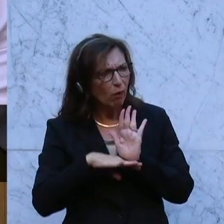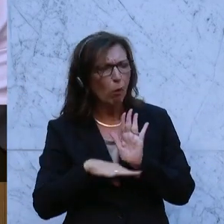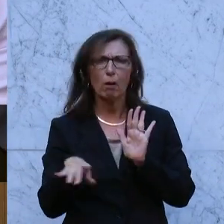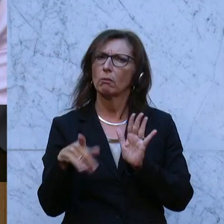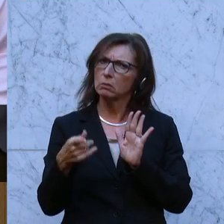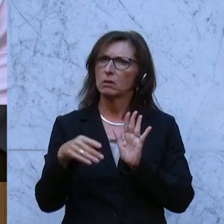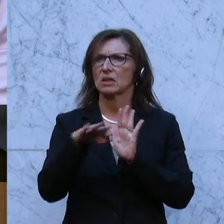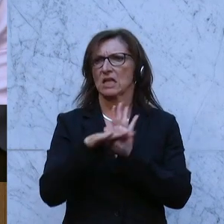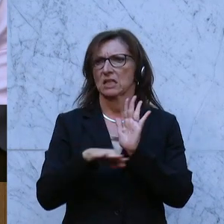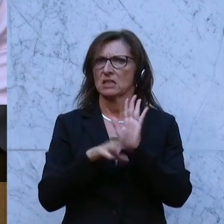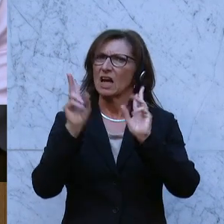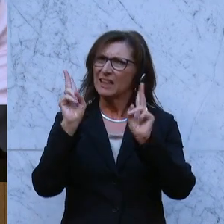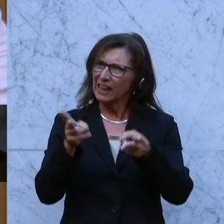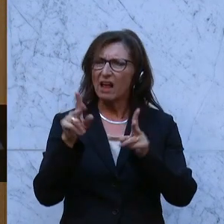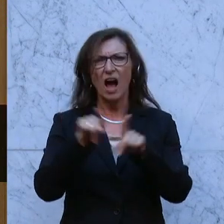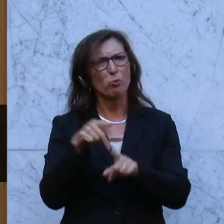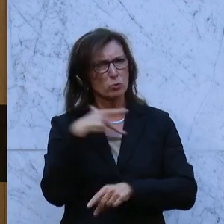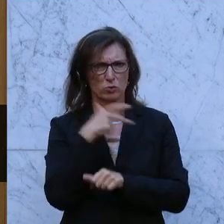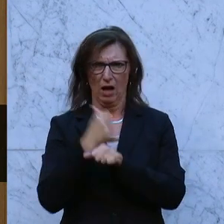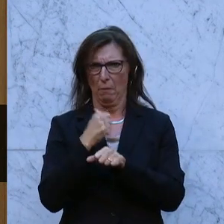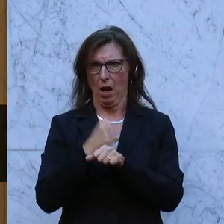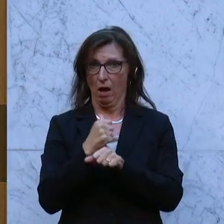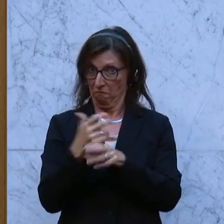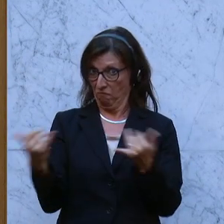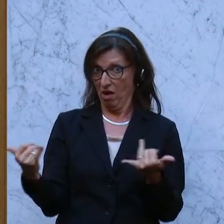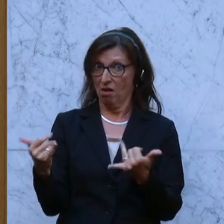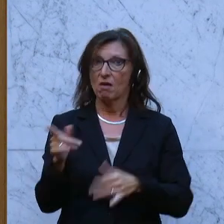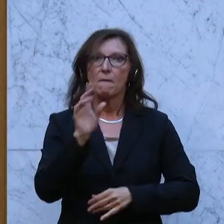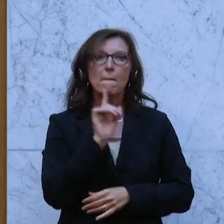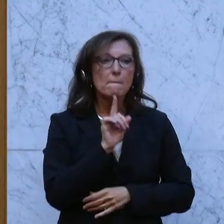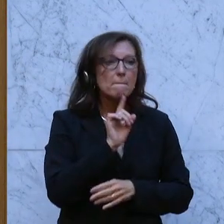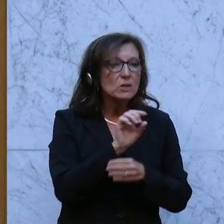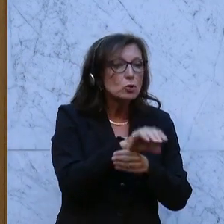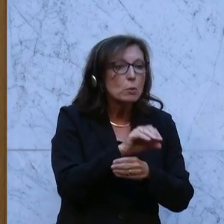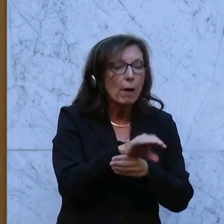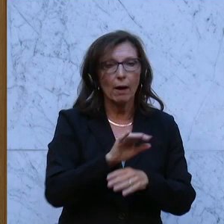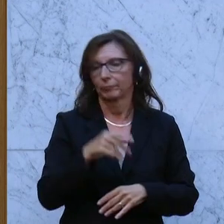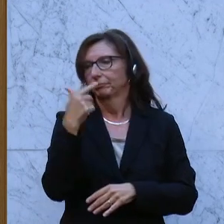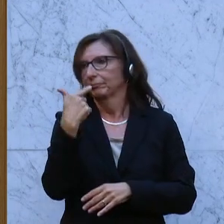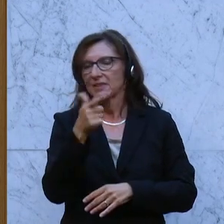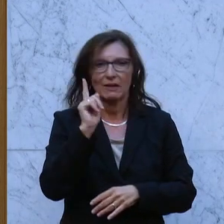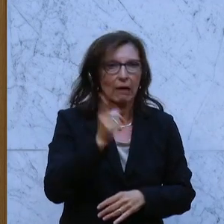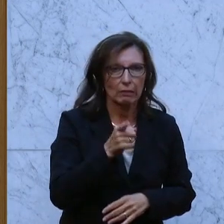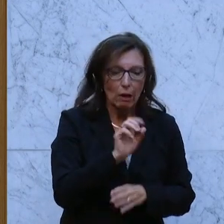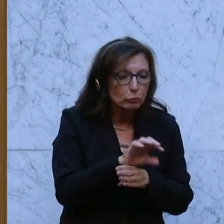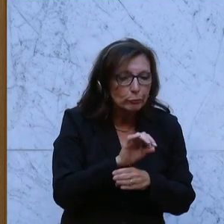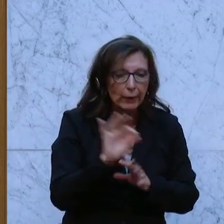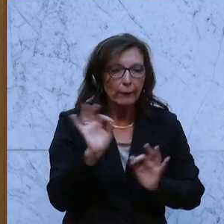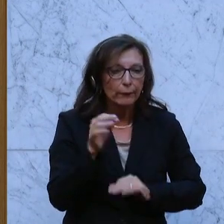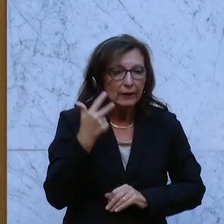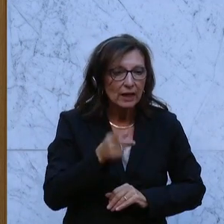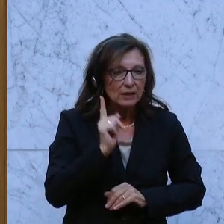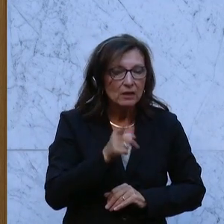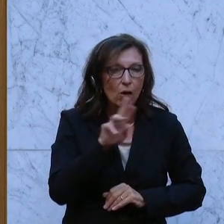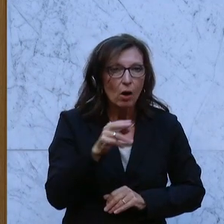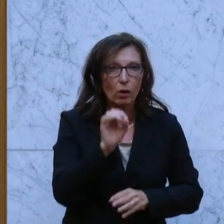sozial wirklich auch gestalten, indem man sagt, auf die kleinen Sparbeträge, ob das jetzt 20.000 sind oder 30.000 sind,